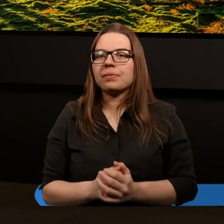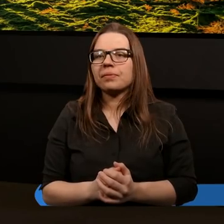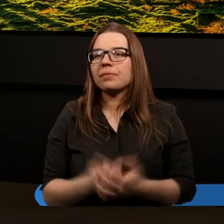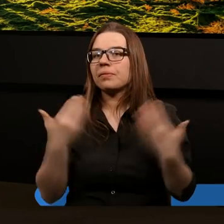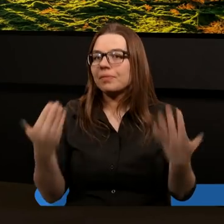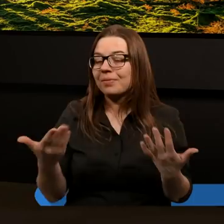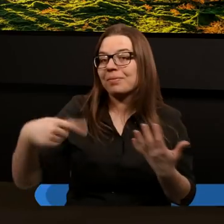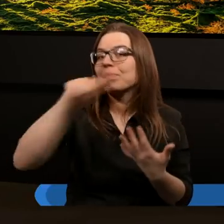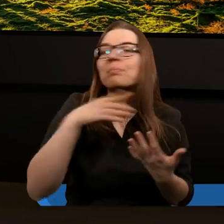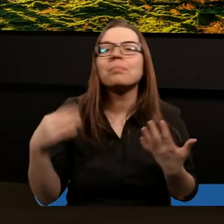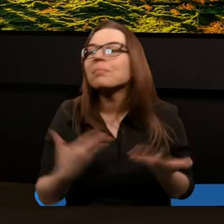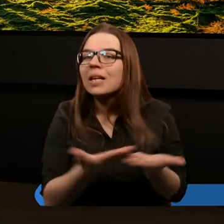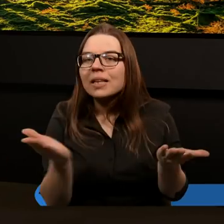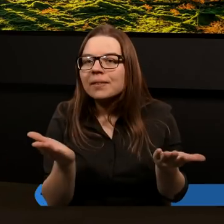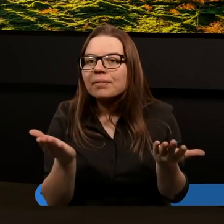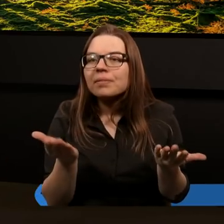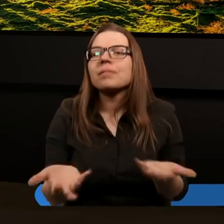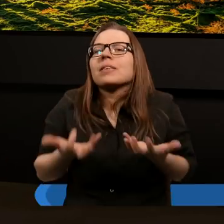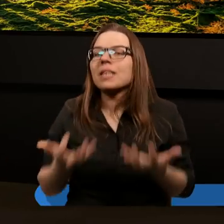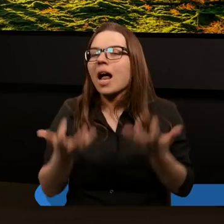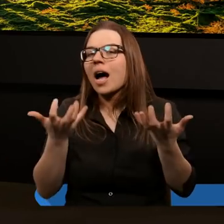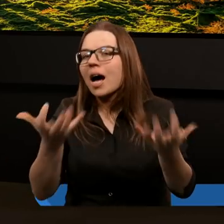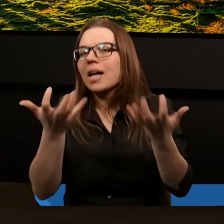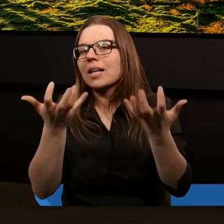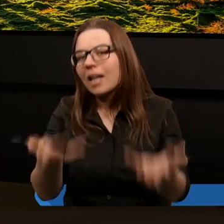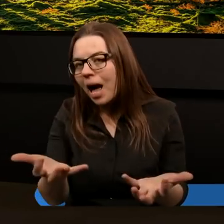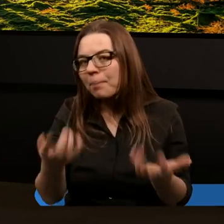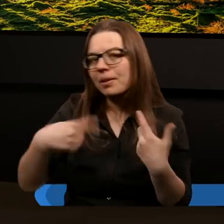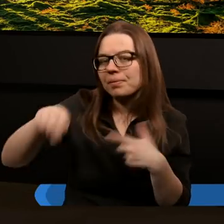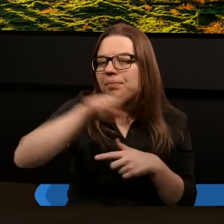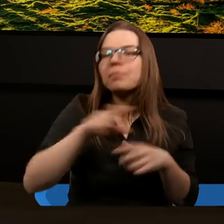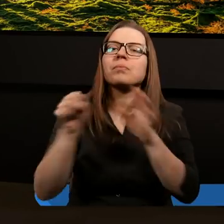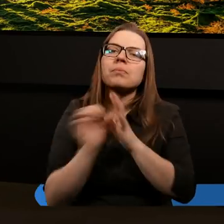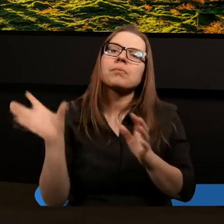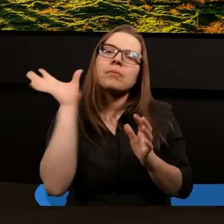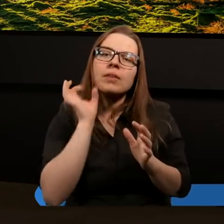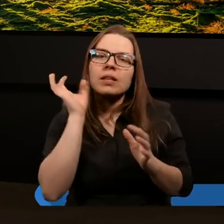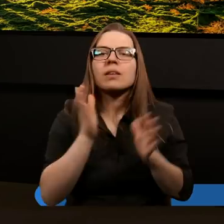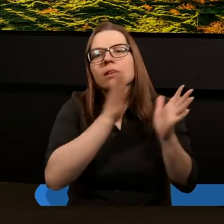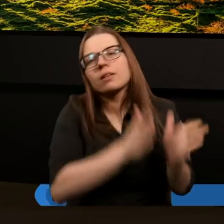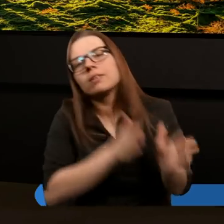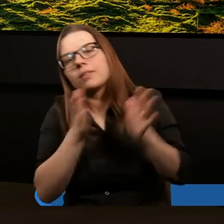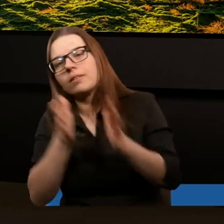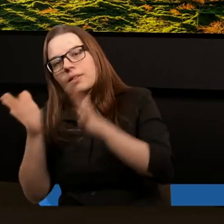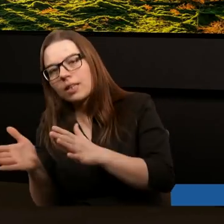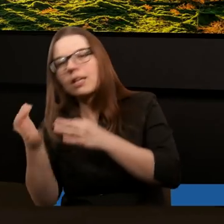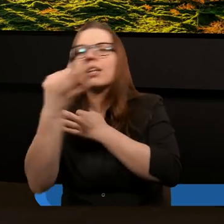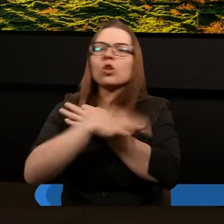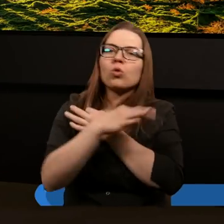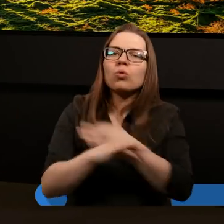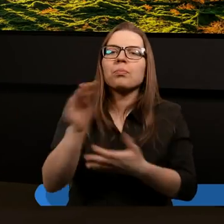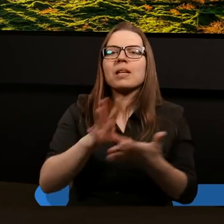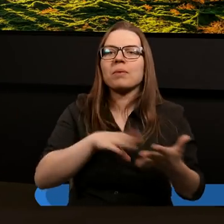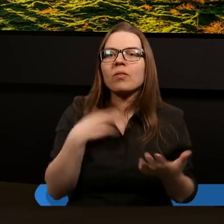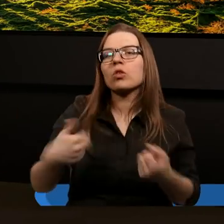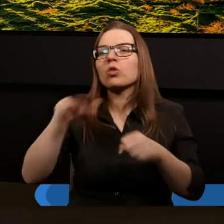Proszę Państwa, zachęcamy do wysłuchania następnego studium Pisma